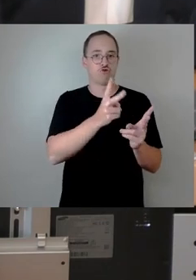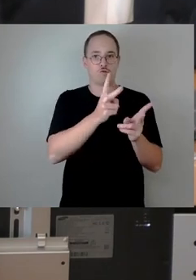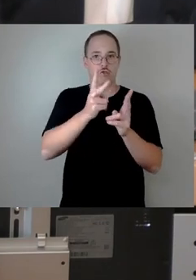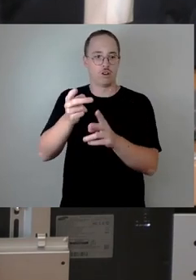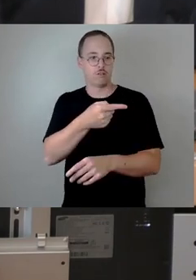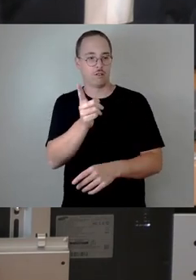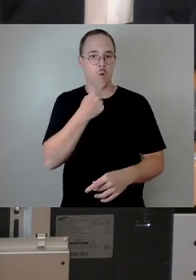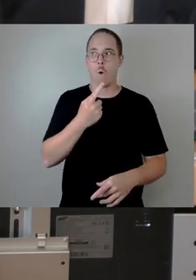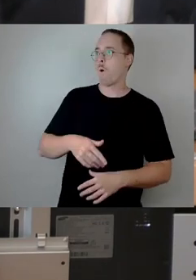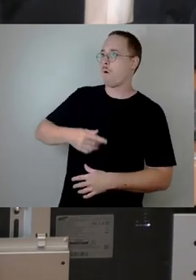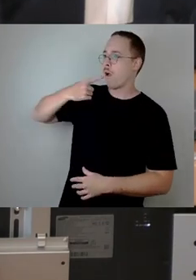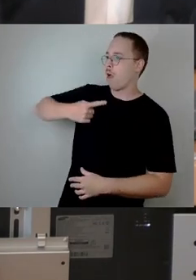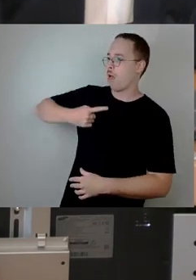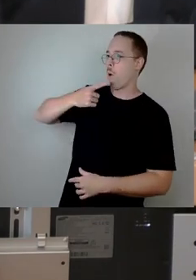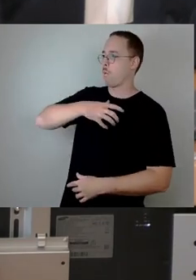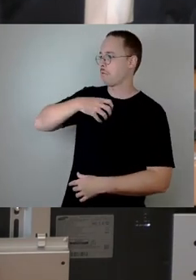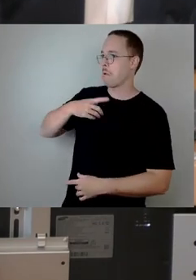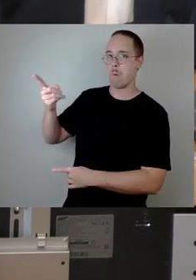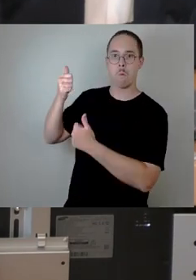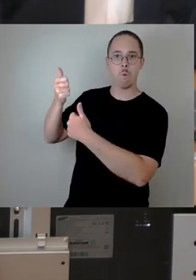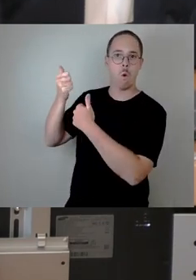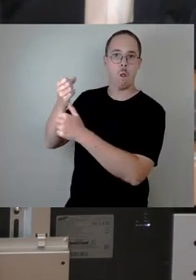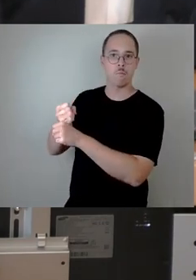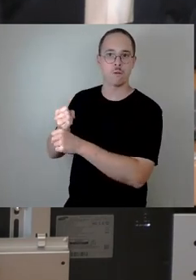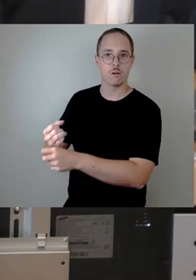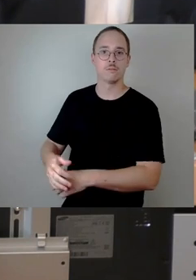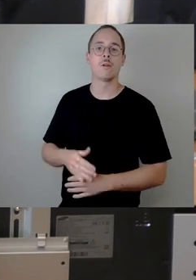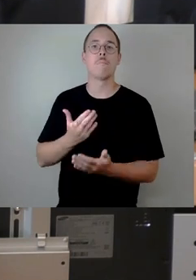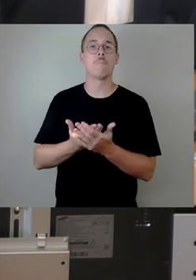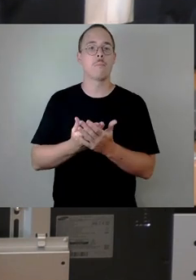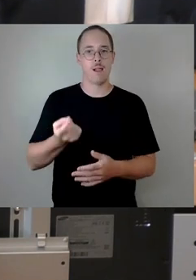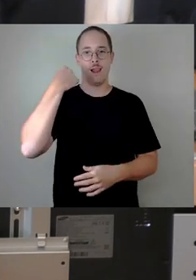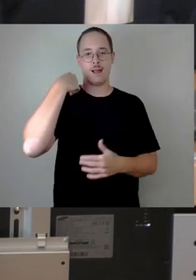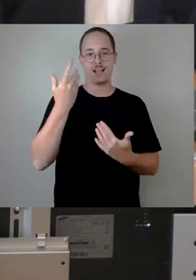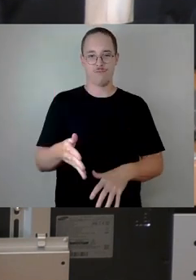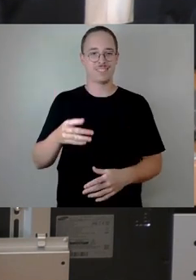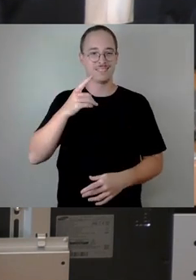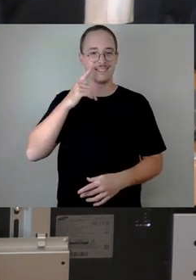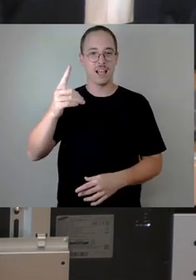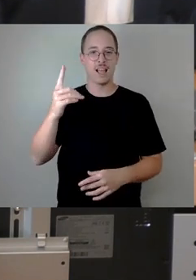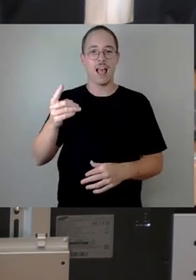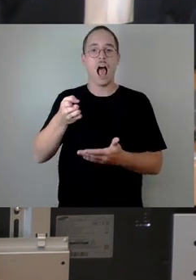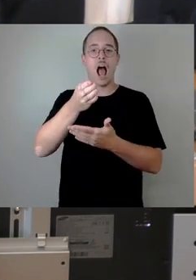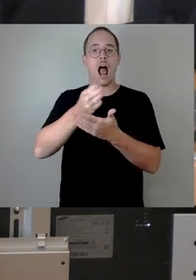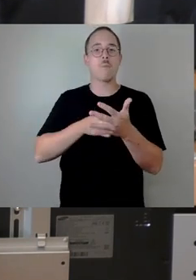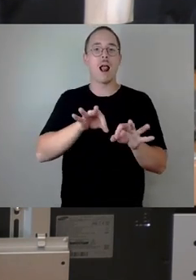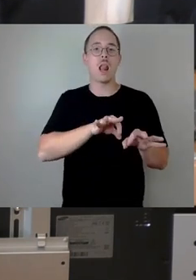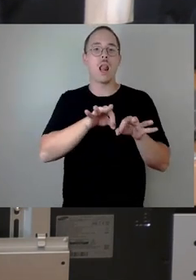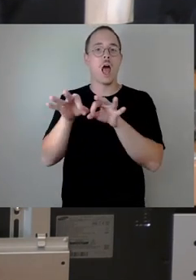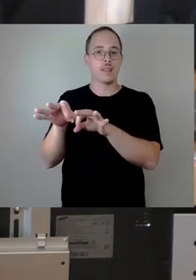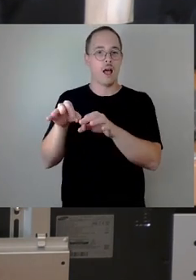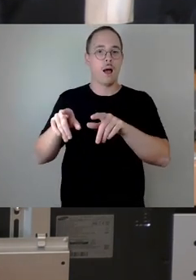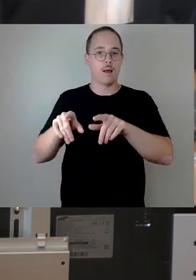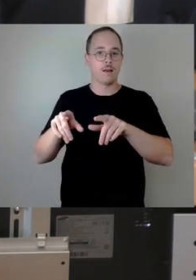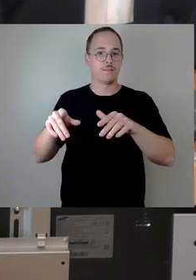konnten wir den symbolischen Spatenstich für die neue Halbleiterfertigung von TSMC feiern. Die Ansiedlung des